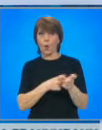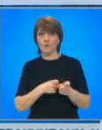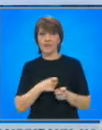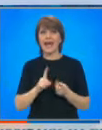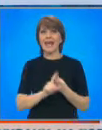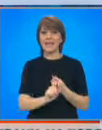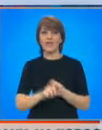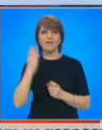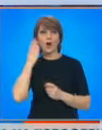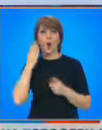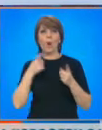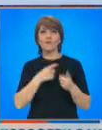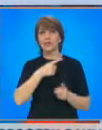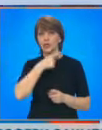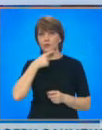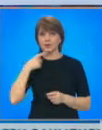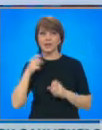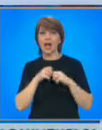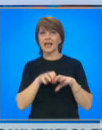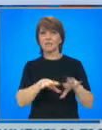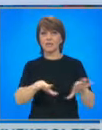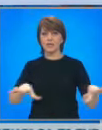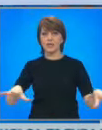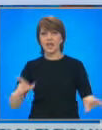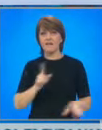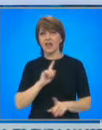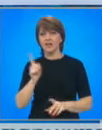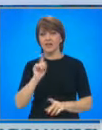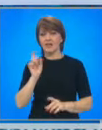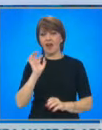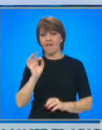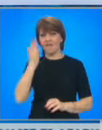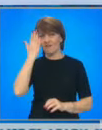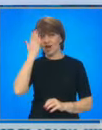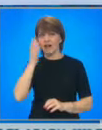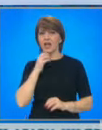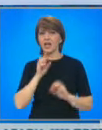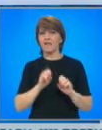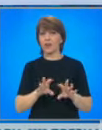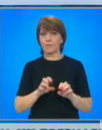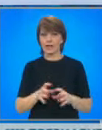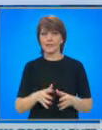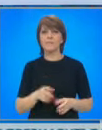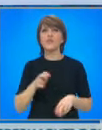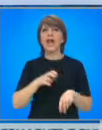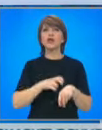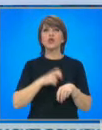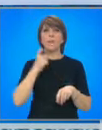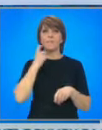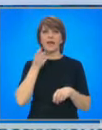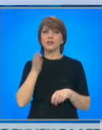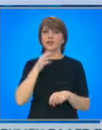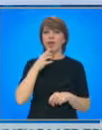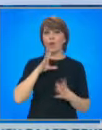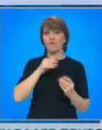обвини и Русия в разпространяване на дезинформация, че планира нападения в източна Украина. Американският президент Джо Байден ще